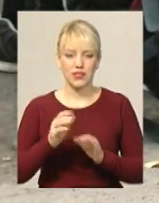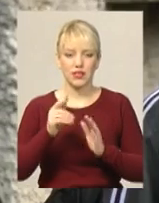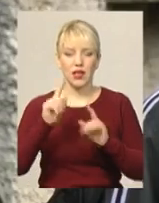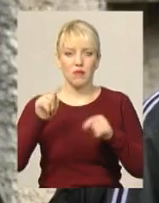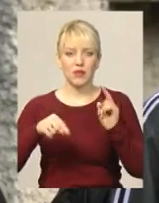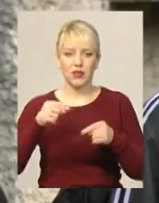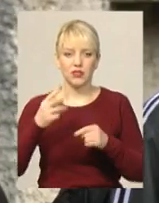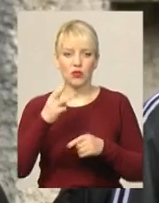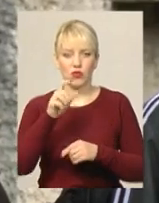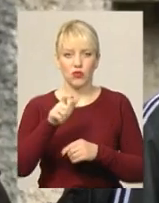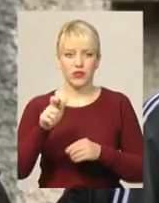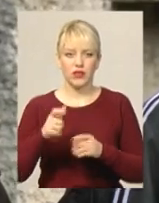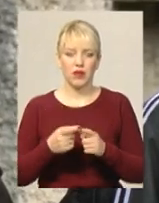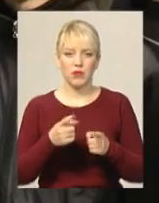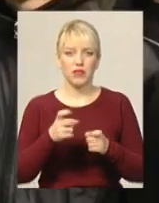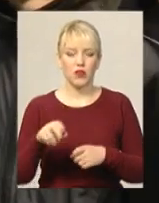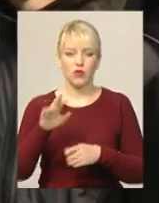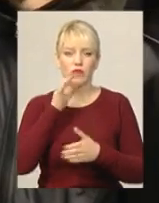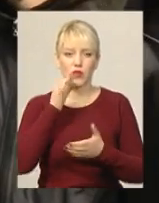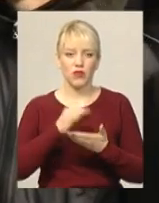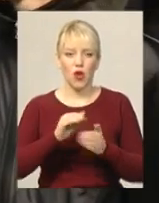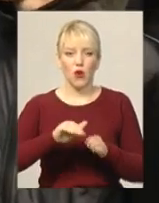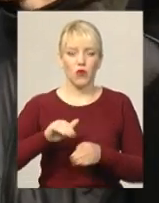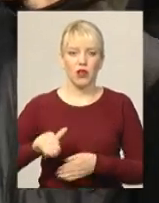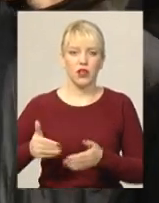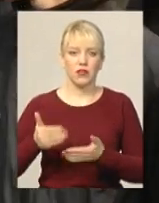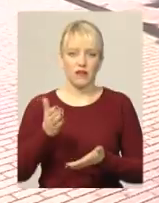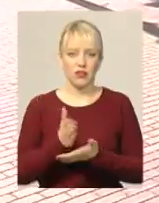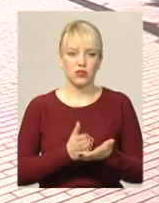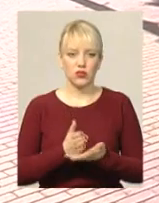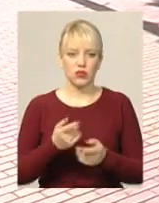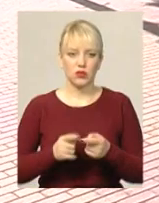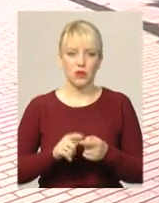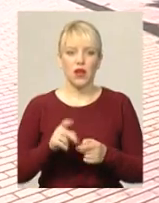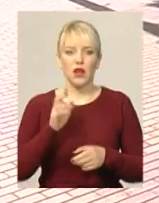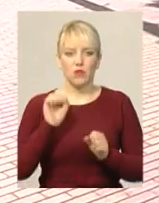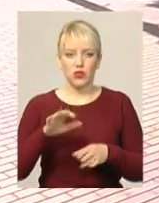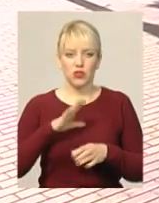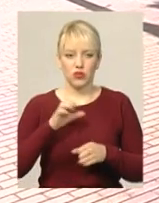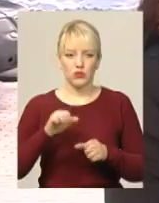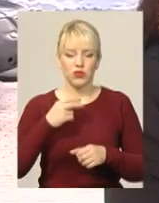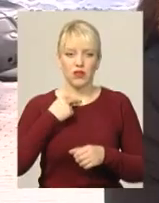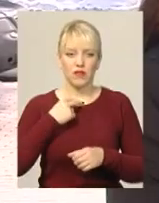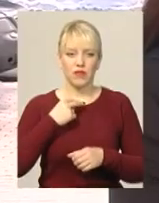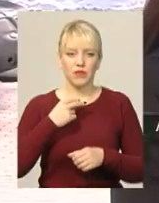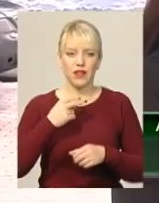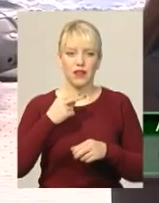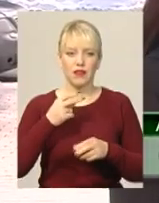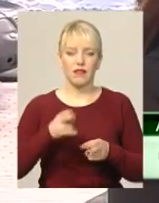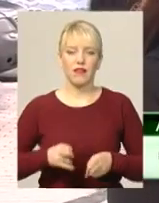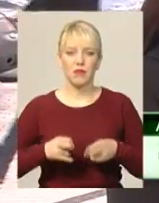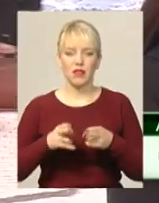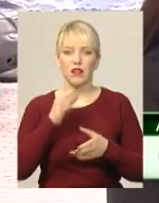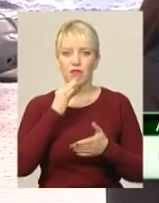відповідальності від ухилення від служби. Окрім адміністративного правопорушення, ухилянто може загрожувати й кримінальна відповідальність. За ухилення від